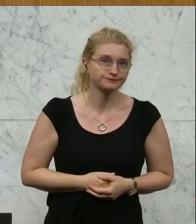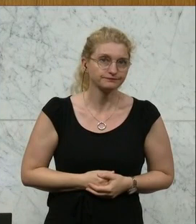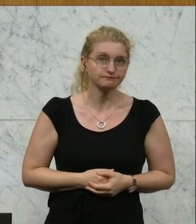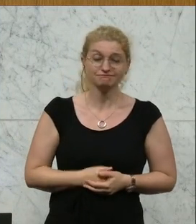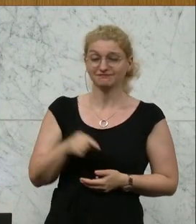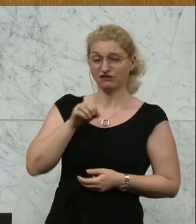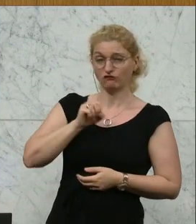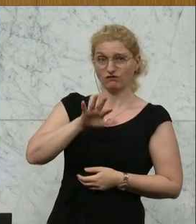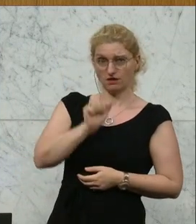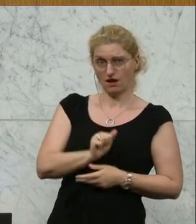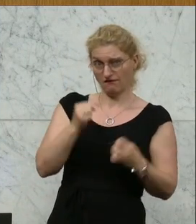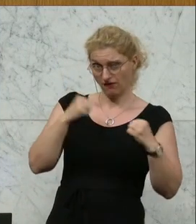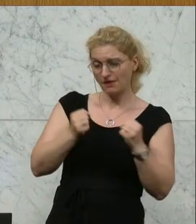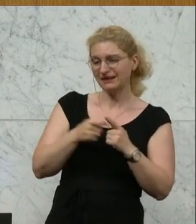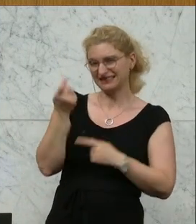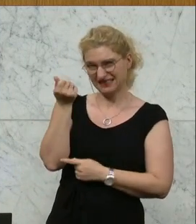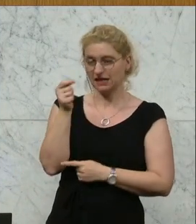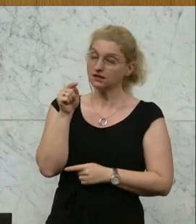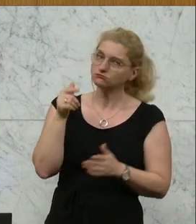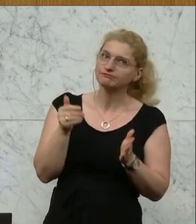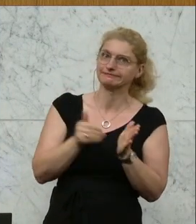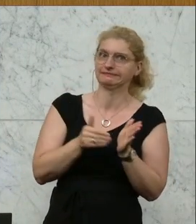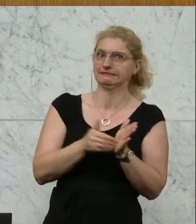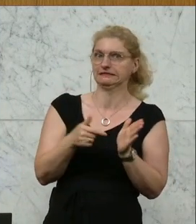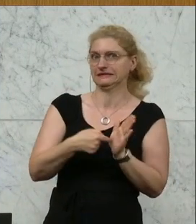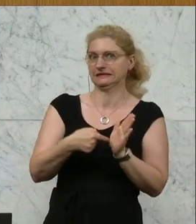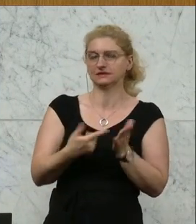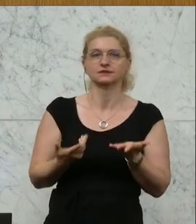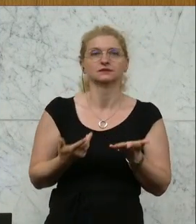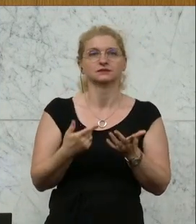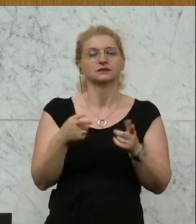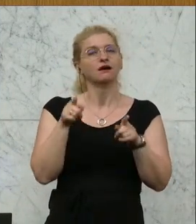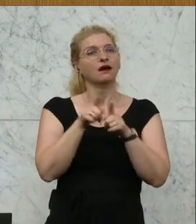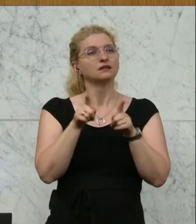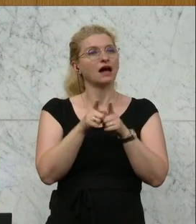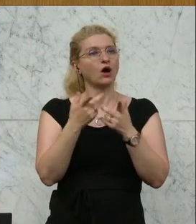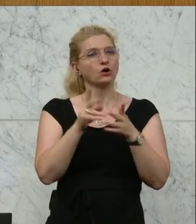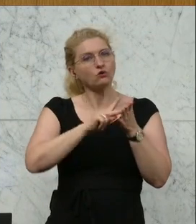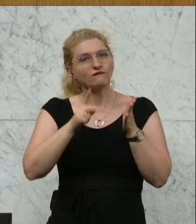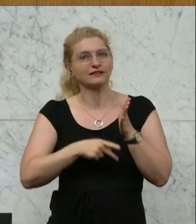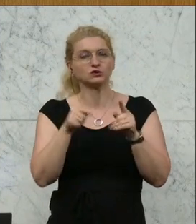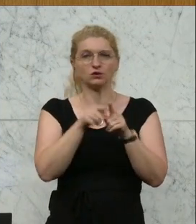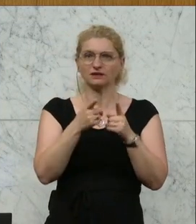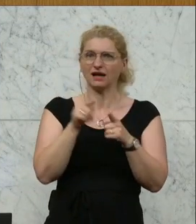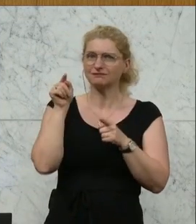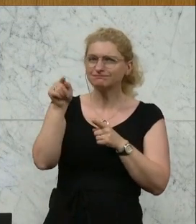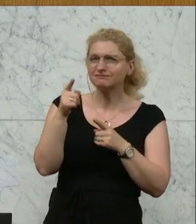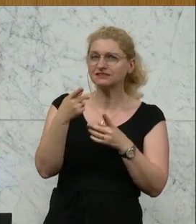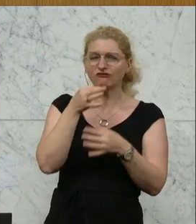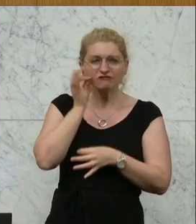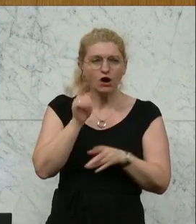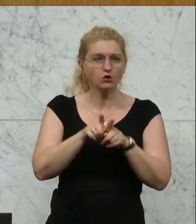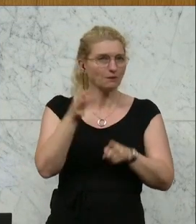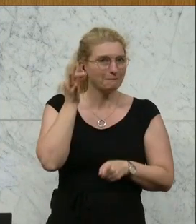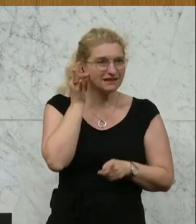15a-Vereinbarung ist leider dringend notwendig. Die Istanbul-Konvention, gerade jenes Übereinkommen, das Frauen und